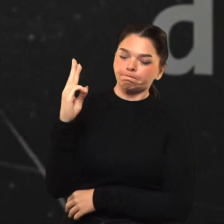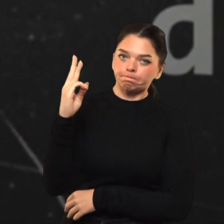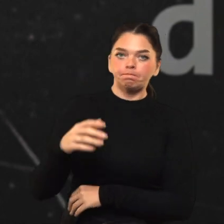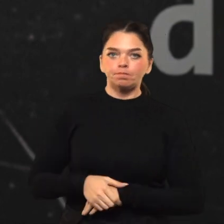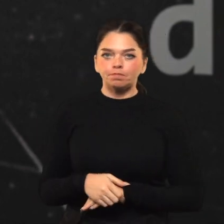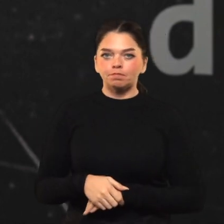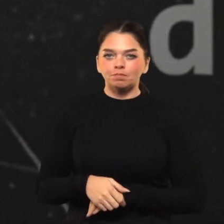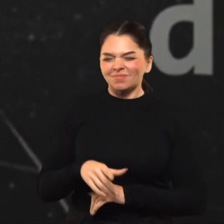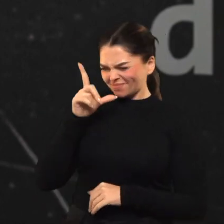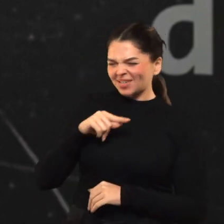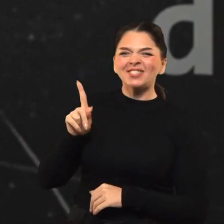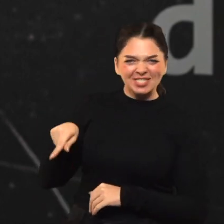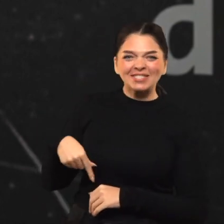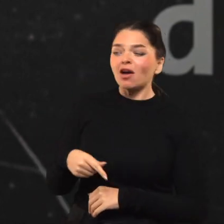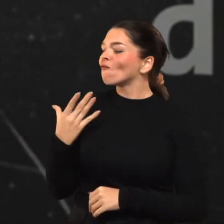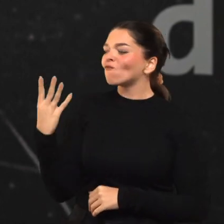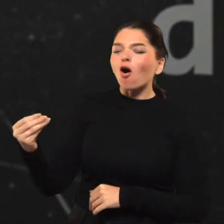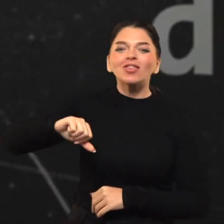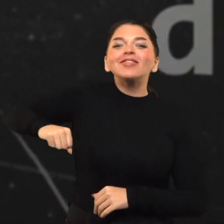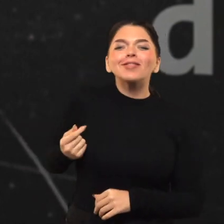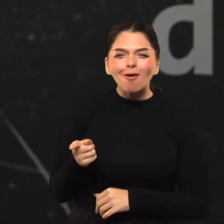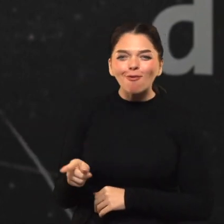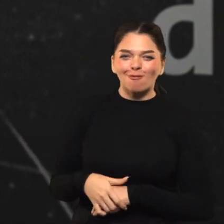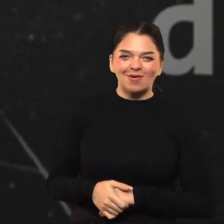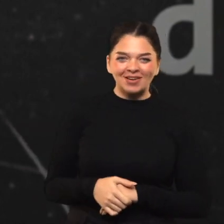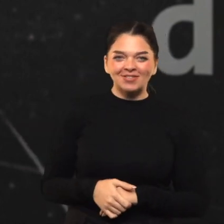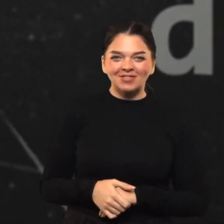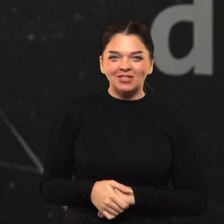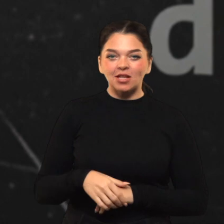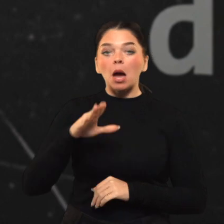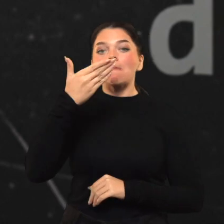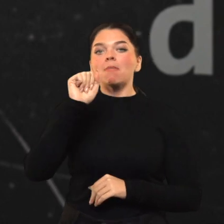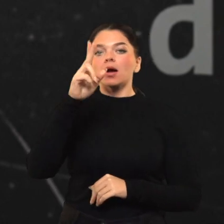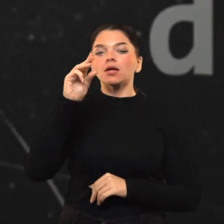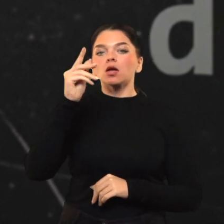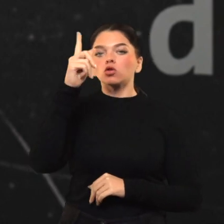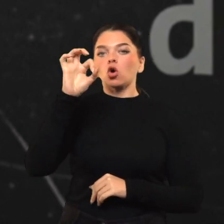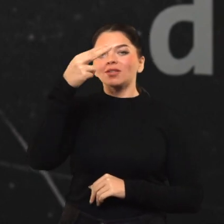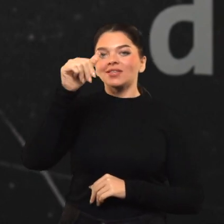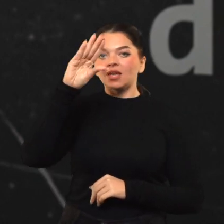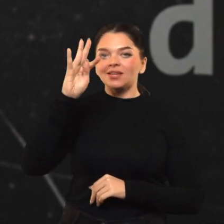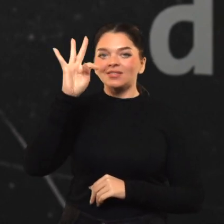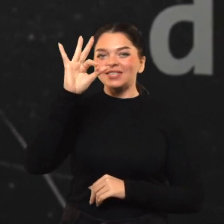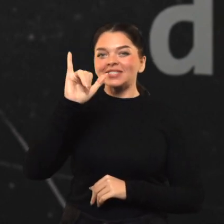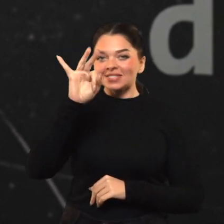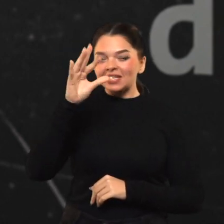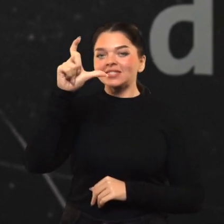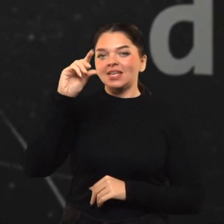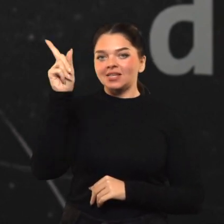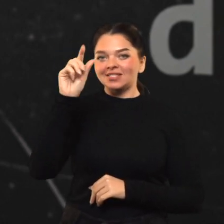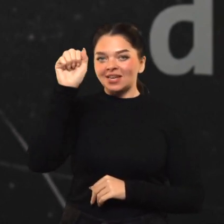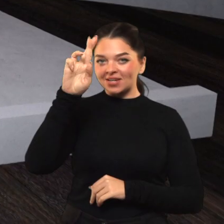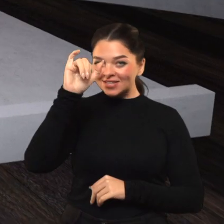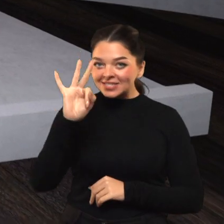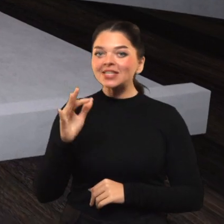stovi trys vaikinai. Jūs juos pažįstat, jūs seniai jūsų draugai. Aleksandras Mekadonietis, Julius Cezarys ir Bonapartas